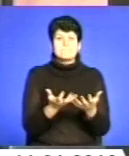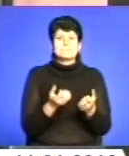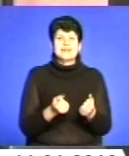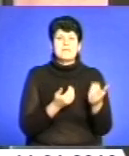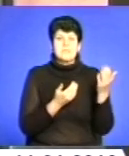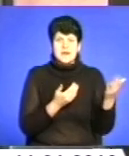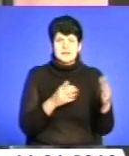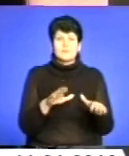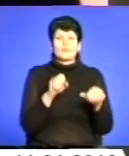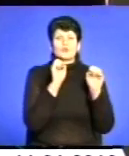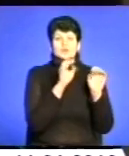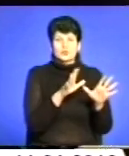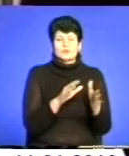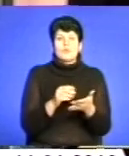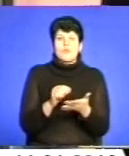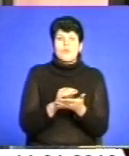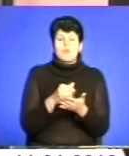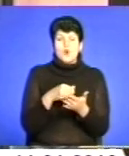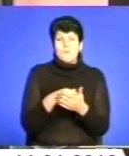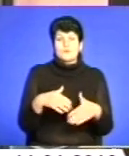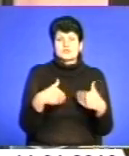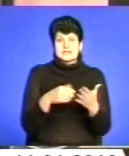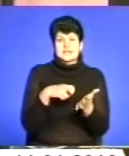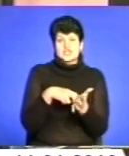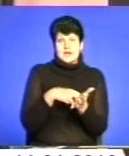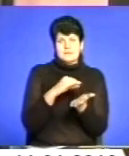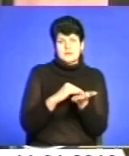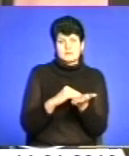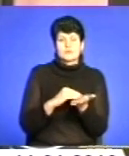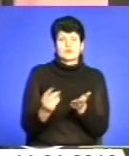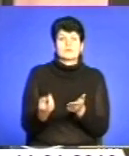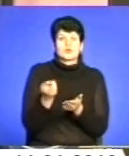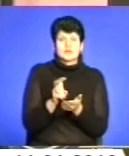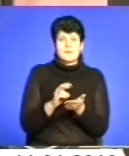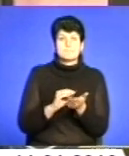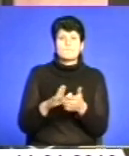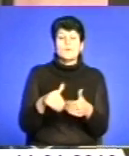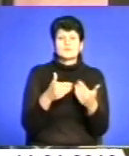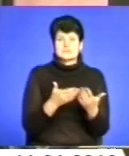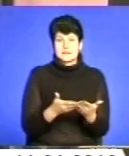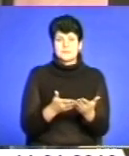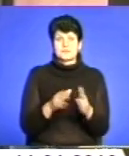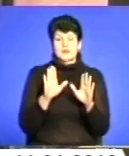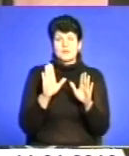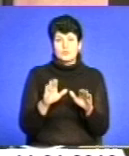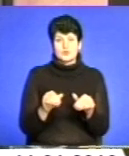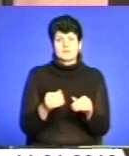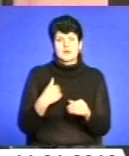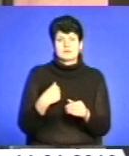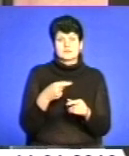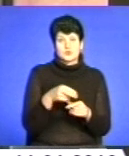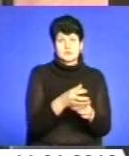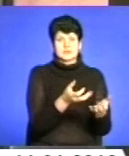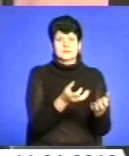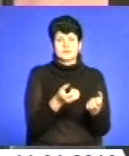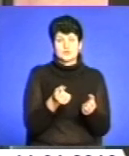там подають пропозиції, ставиться відповідні штампи про надходження пропозиції. Потім я як секретар комітету приходу, беру,